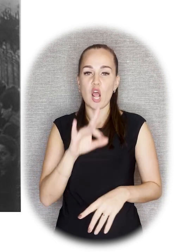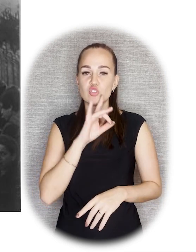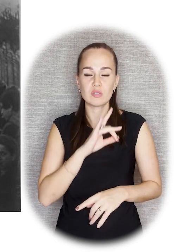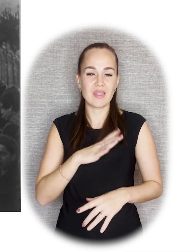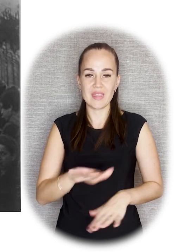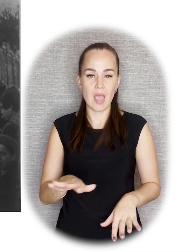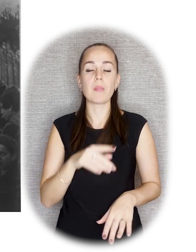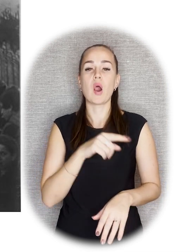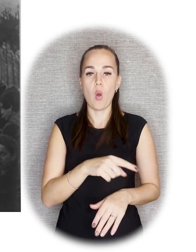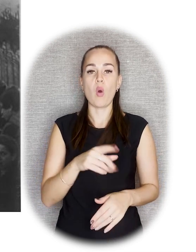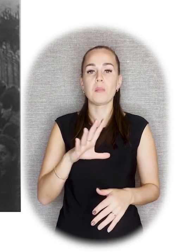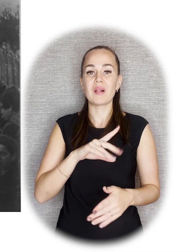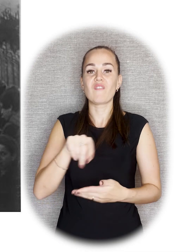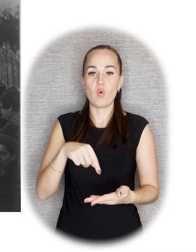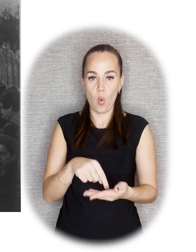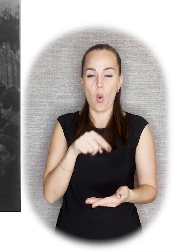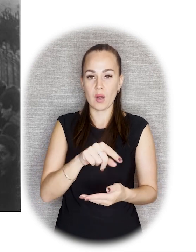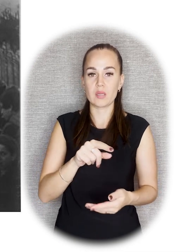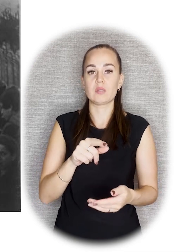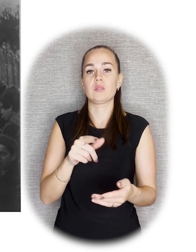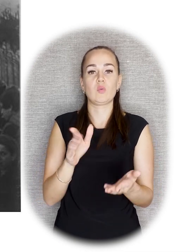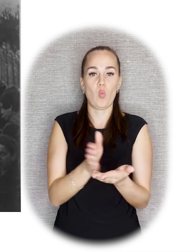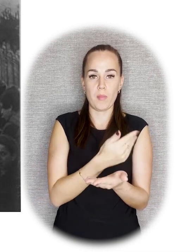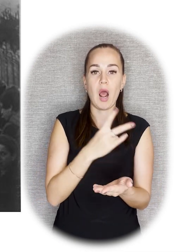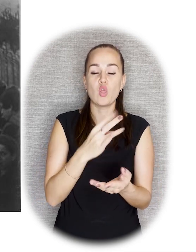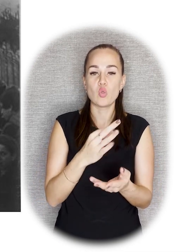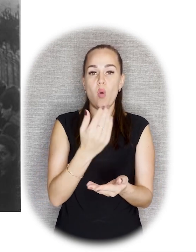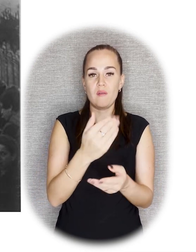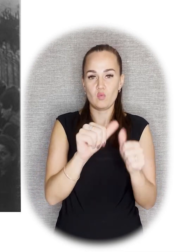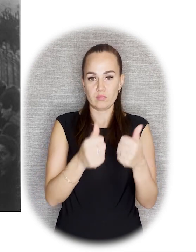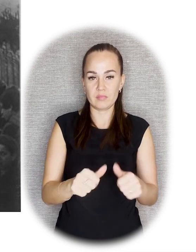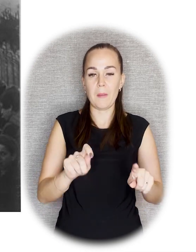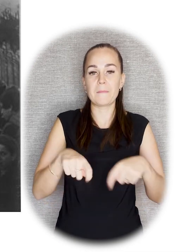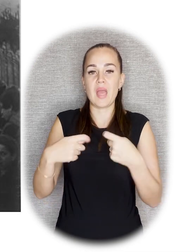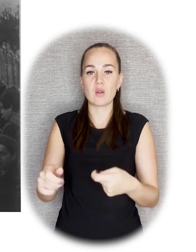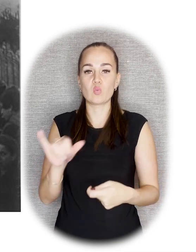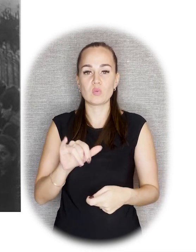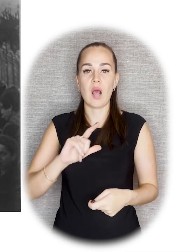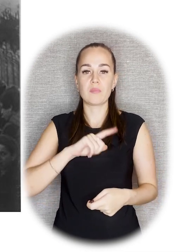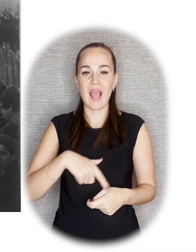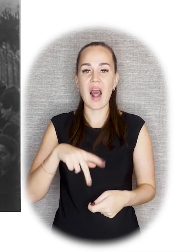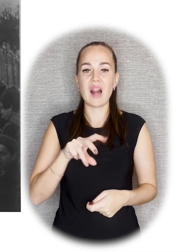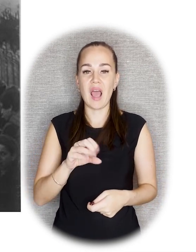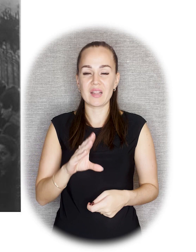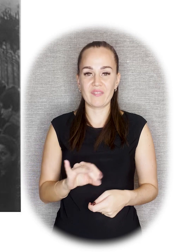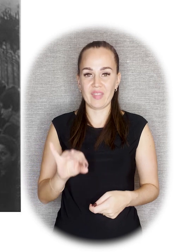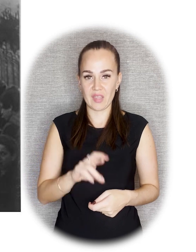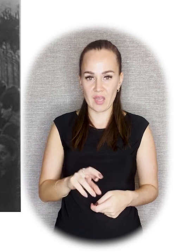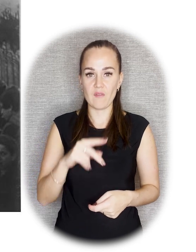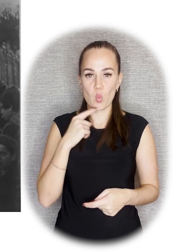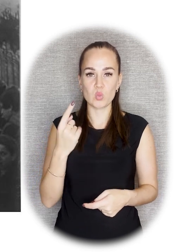потому что памятник прекратил свое существование в городе, но гипсовый бюст был передан в Латвию, в Рижский музей.